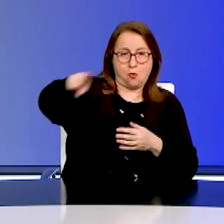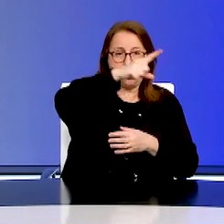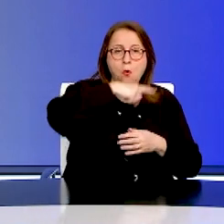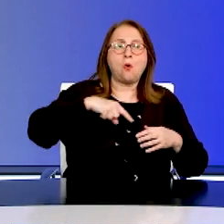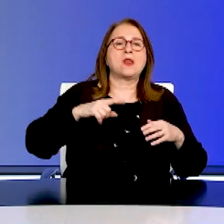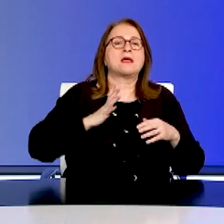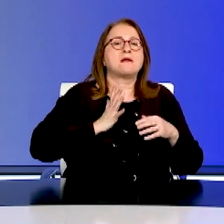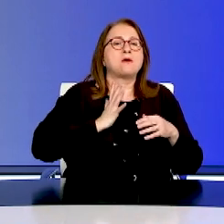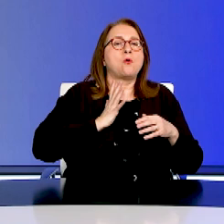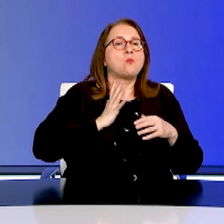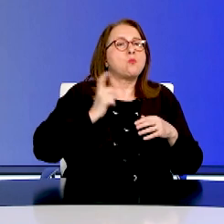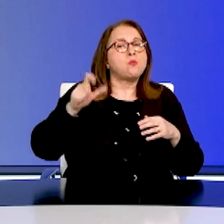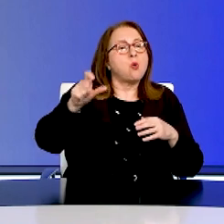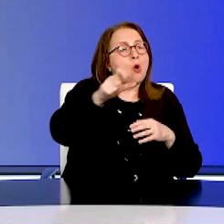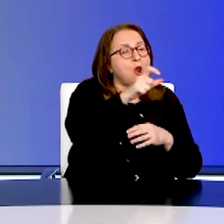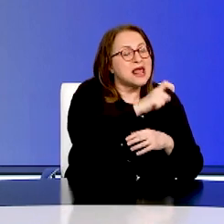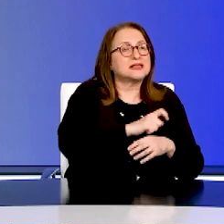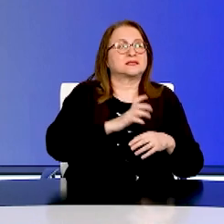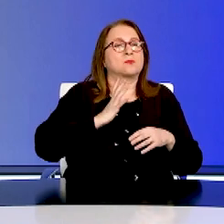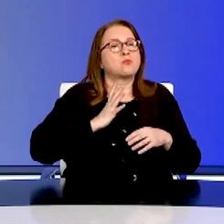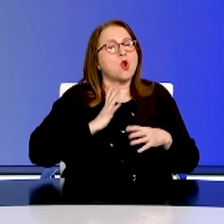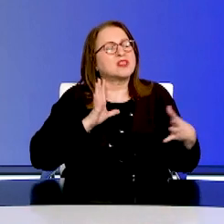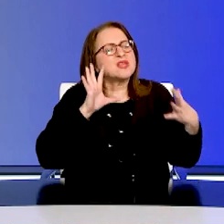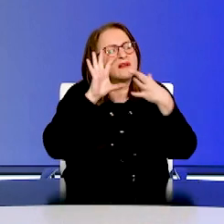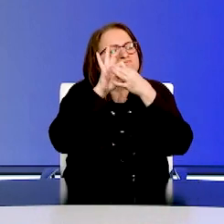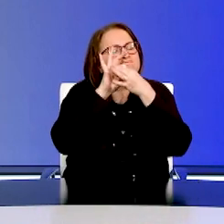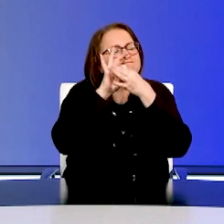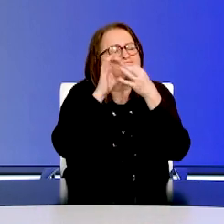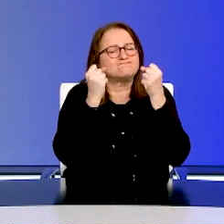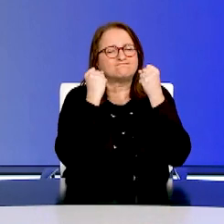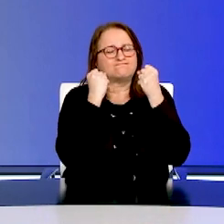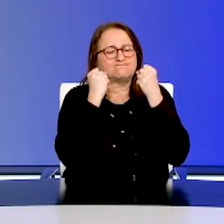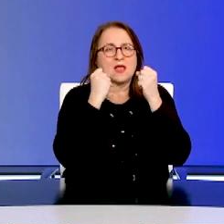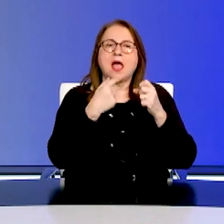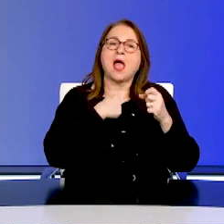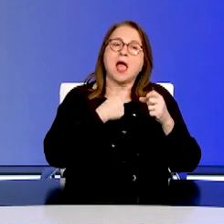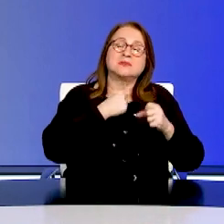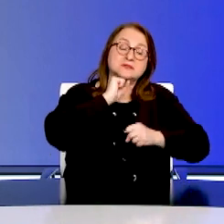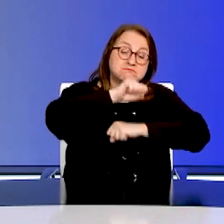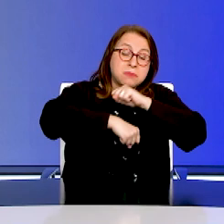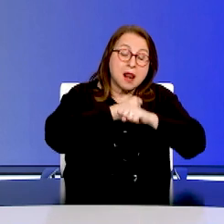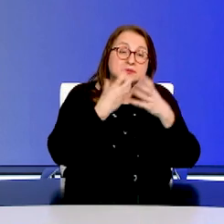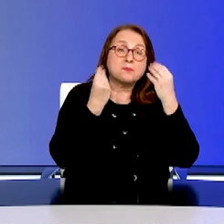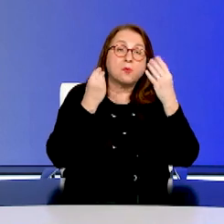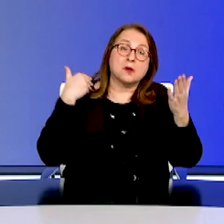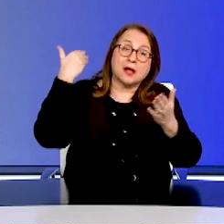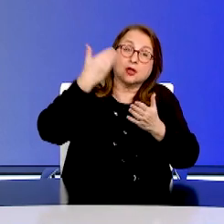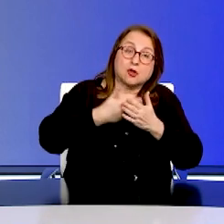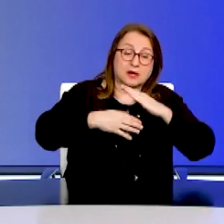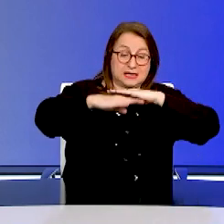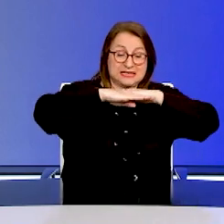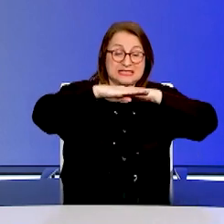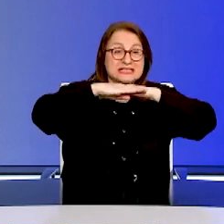Κάτι που αναδείχθηκε στα πολλά και ταυτόχρονα μέτωπα που δώσαμε μάχες. Στην υπεράσπιση των συνόρων μας, σε Εύρω και Αιγαίο.